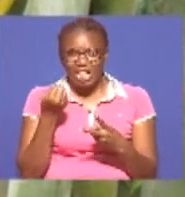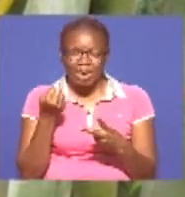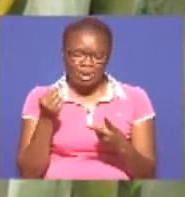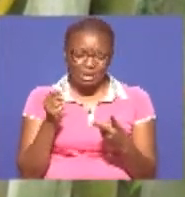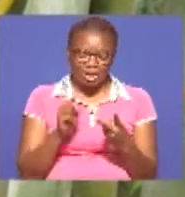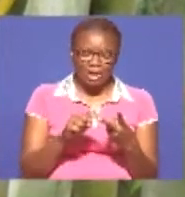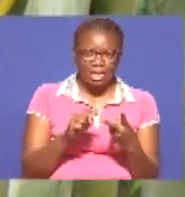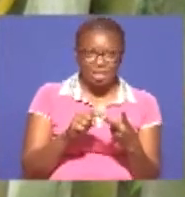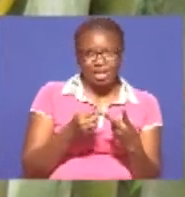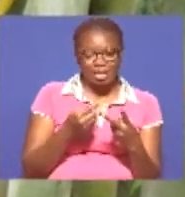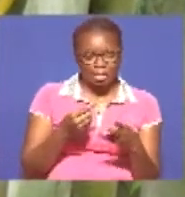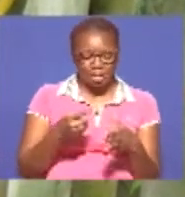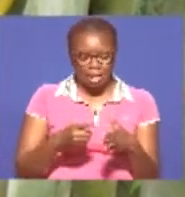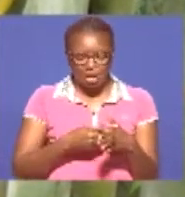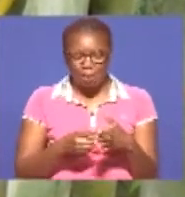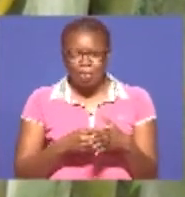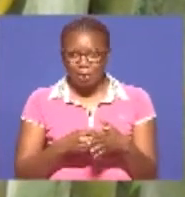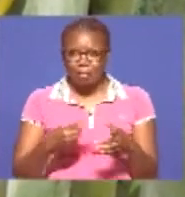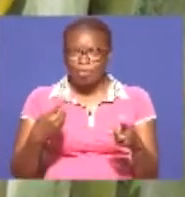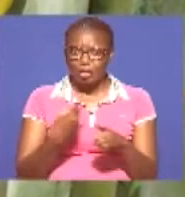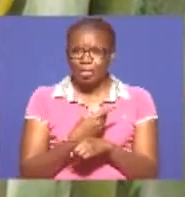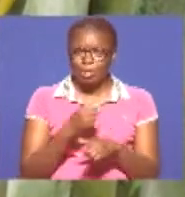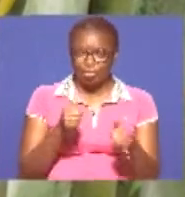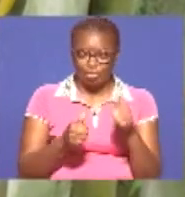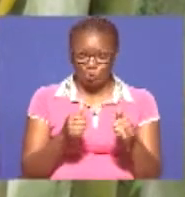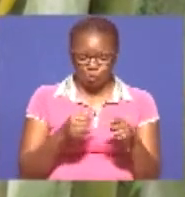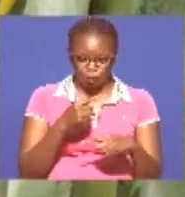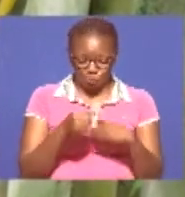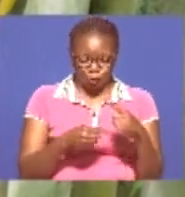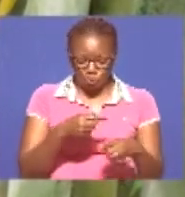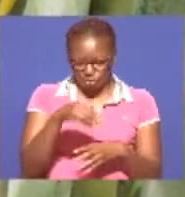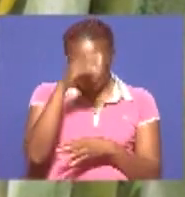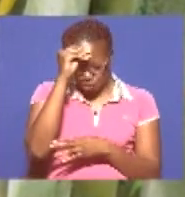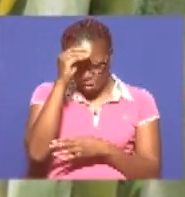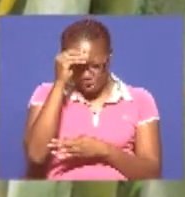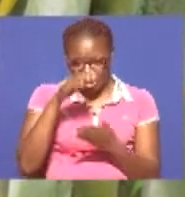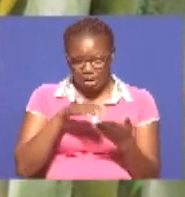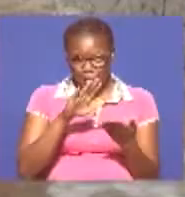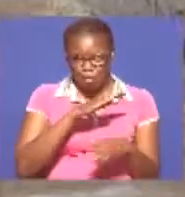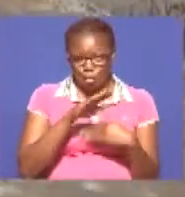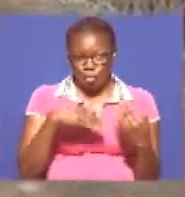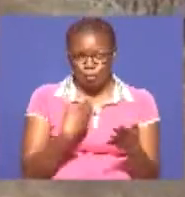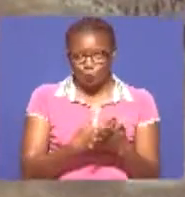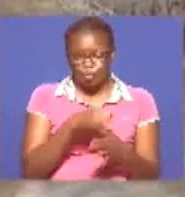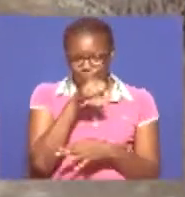Ye, tofauti ni ipi, wasi wacha tundelea kujifunza zaidi